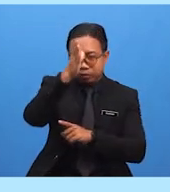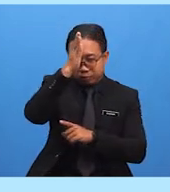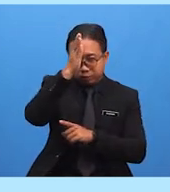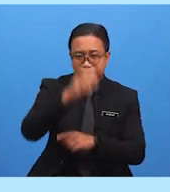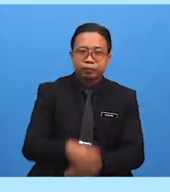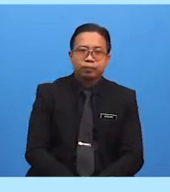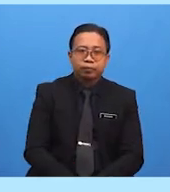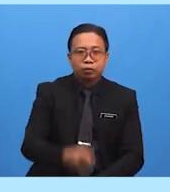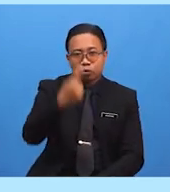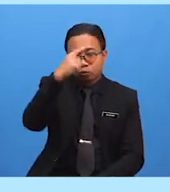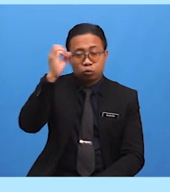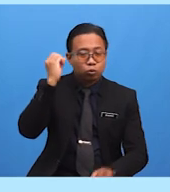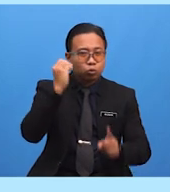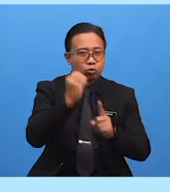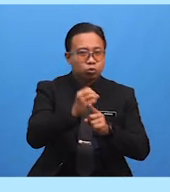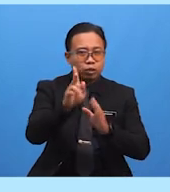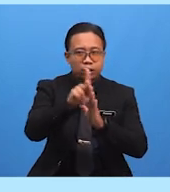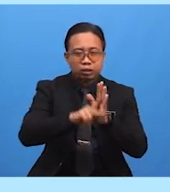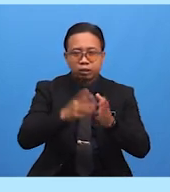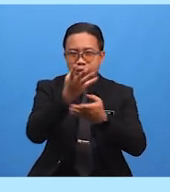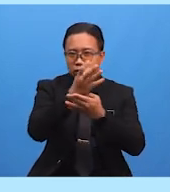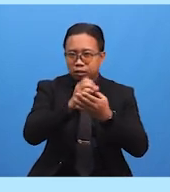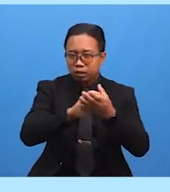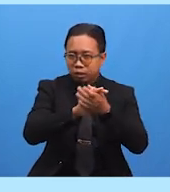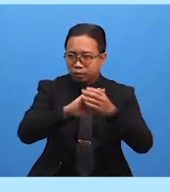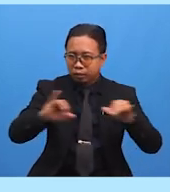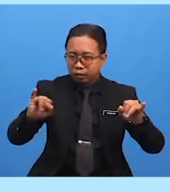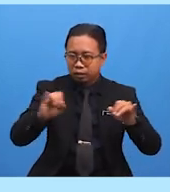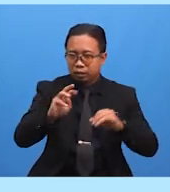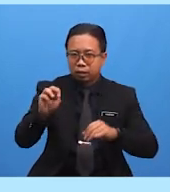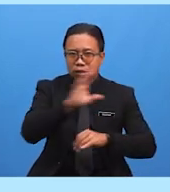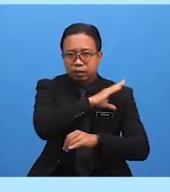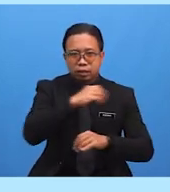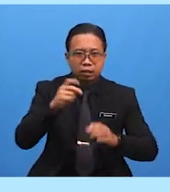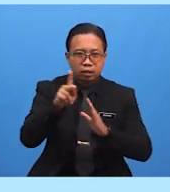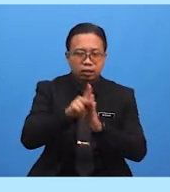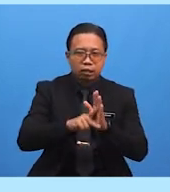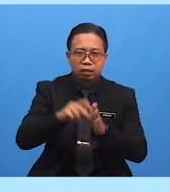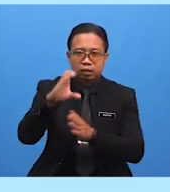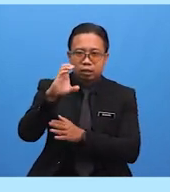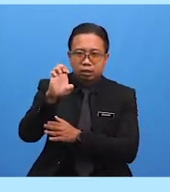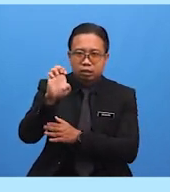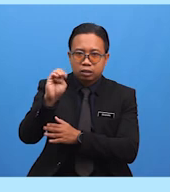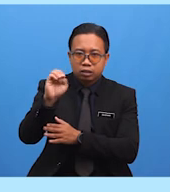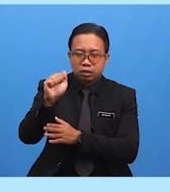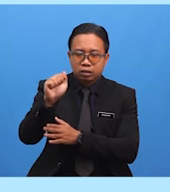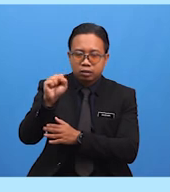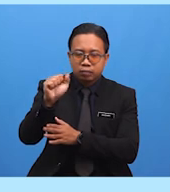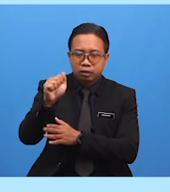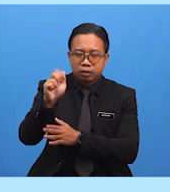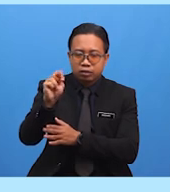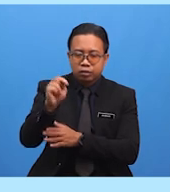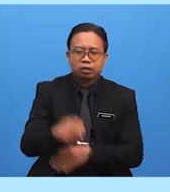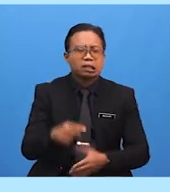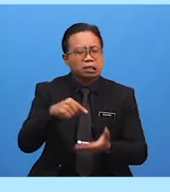Bapa Kamu Untuk Tujuan Keselamatan Dan Kecemasan Ini Sangat Penting